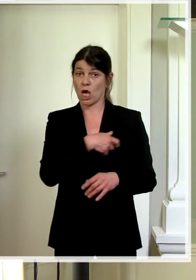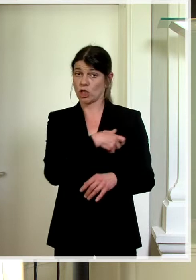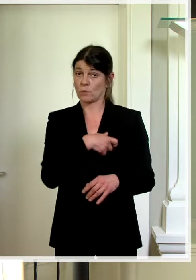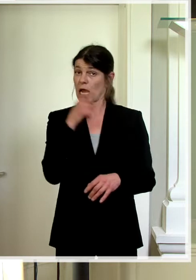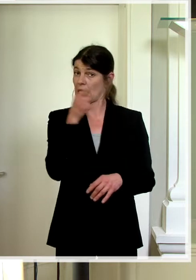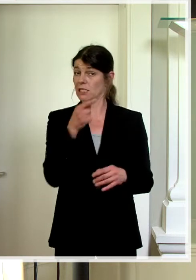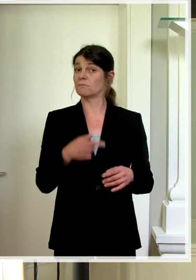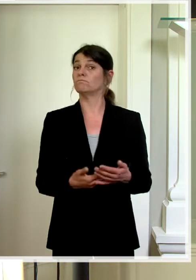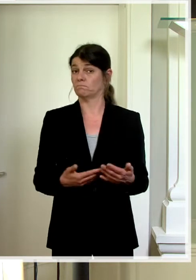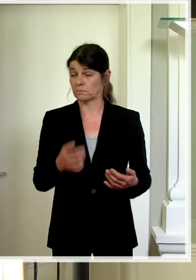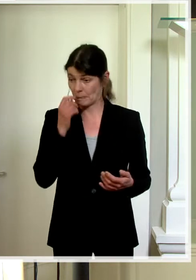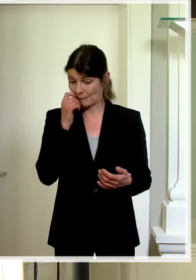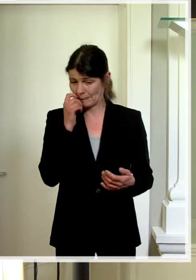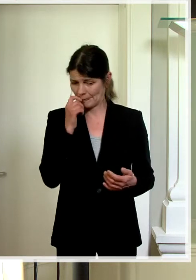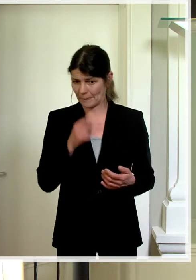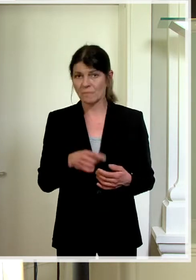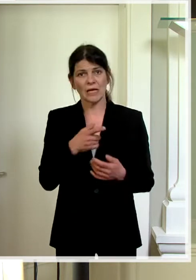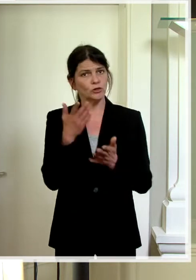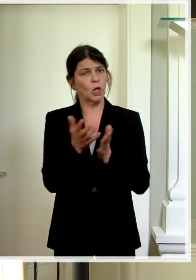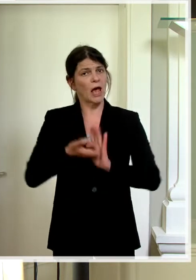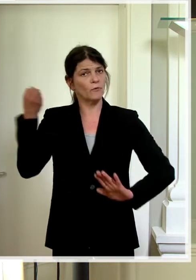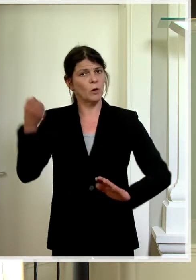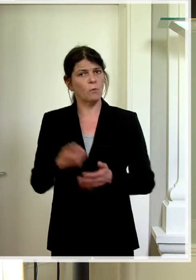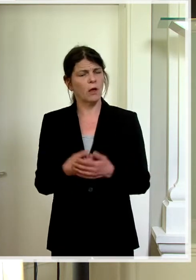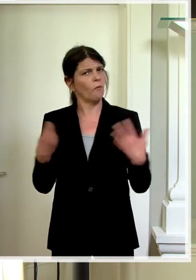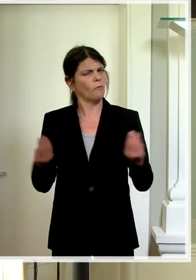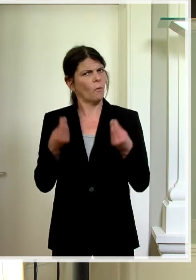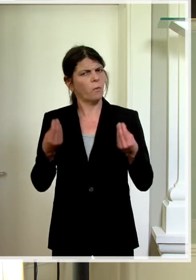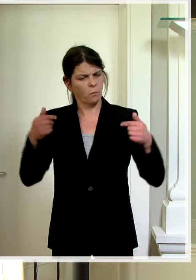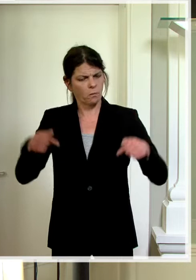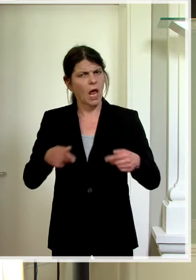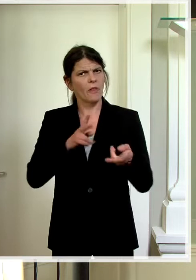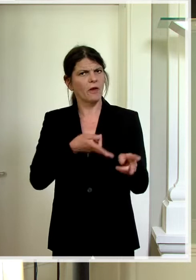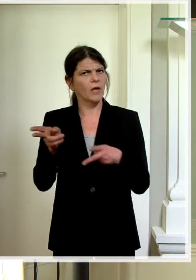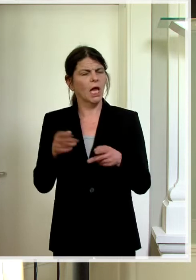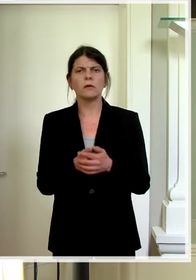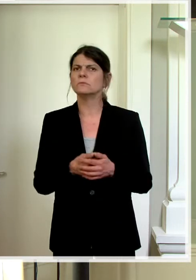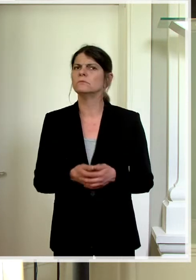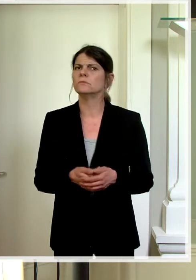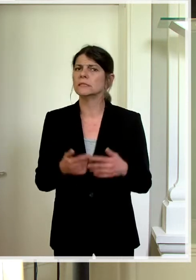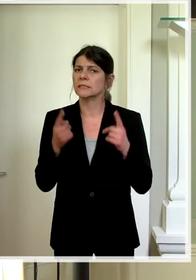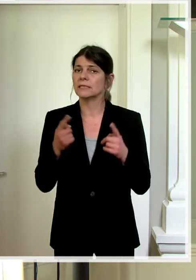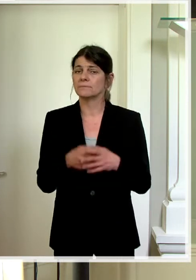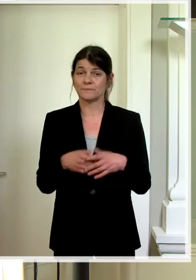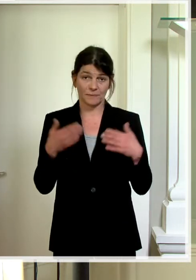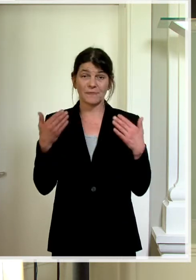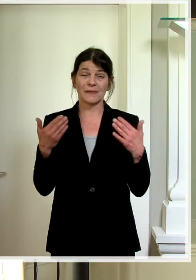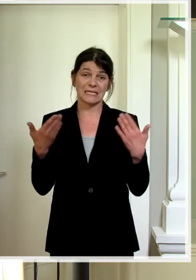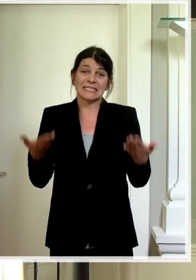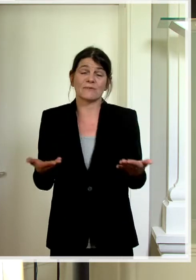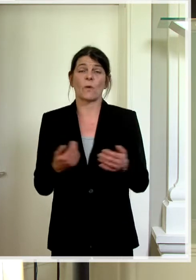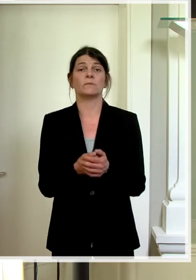diese aufgehoben. Wieso geht man hier einen anderen Weg? Ja, es ist so, dass